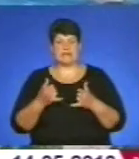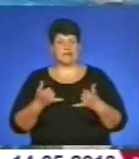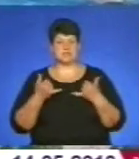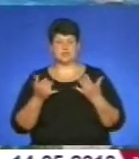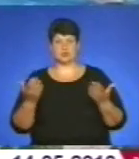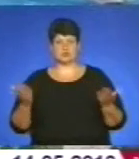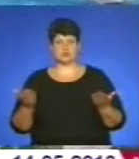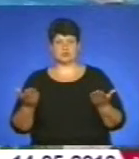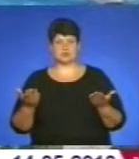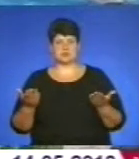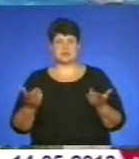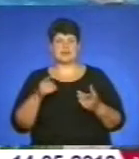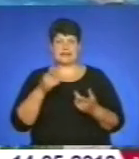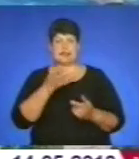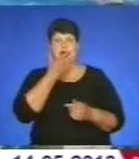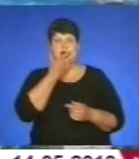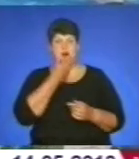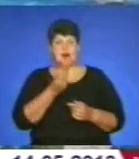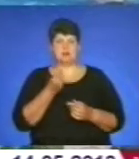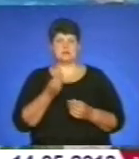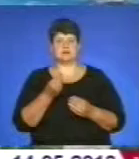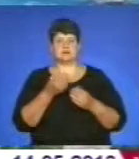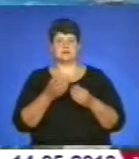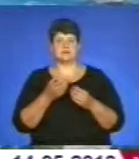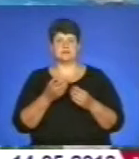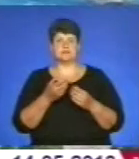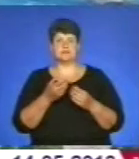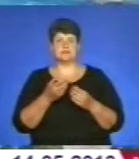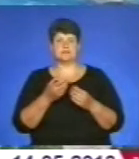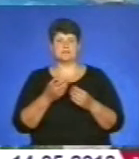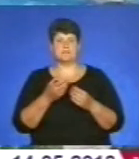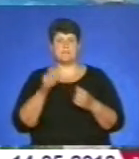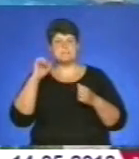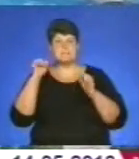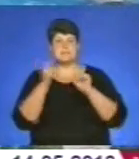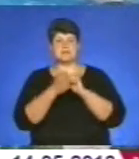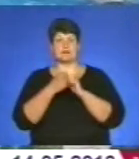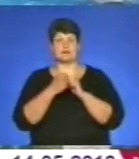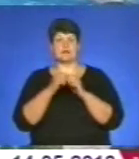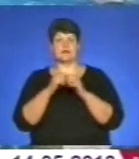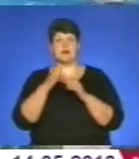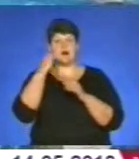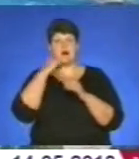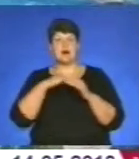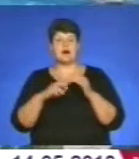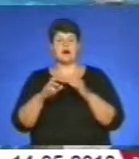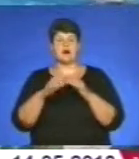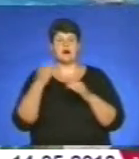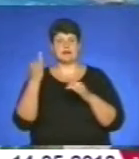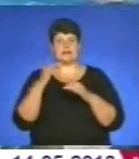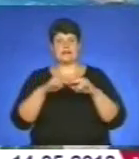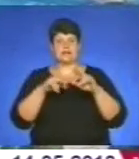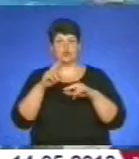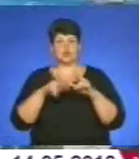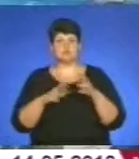І такі гарні і красиві пам'ятки архітектури зникають безслідно. Ну,